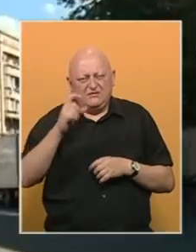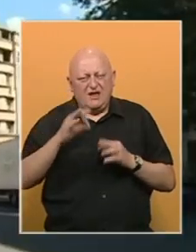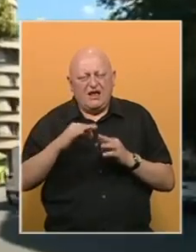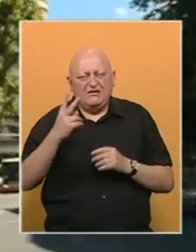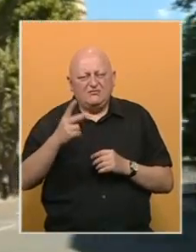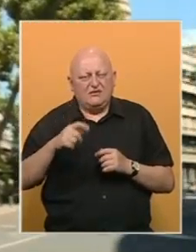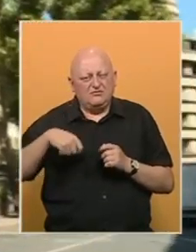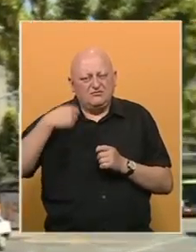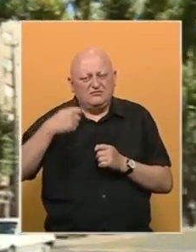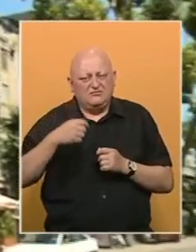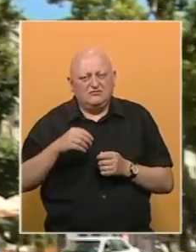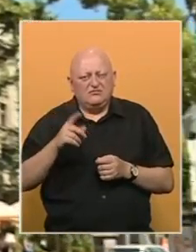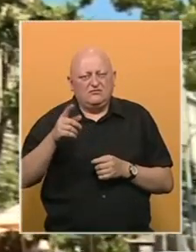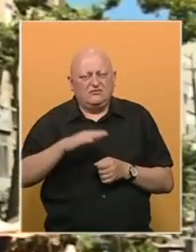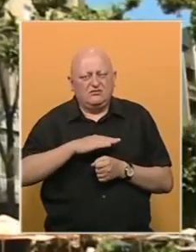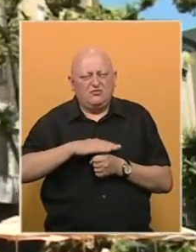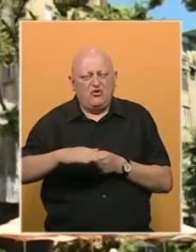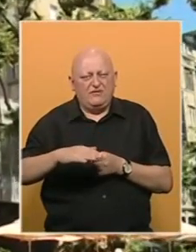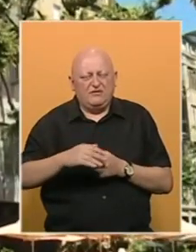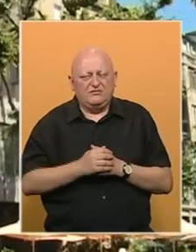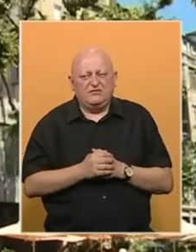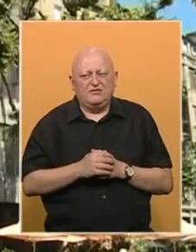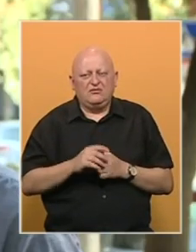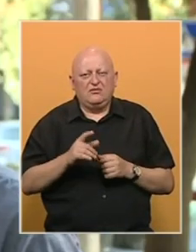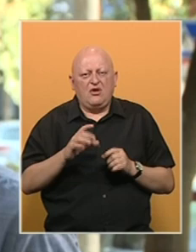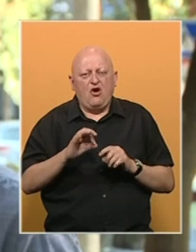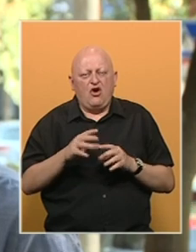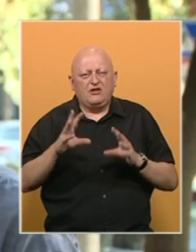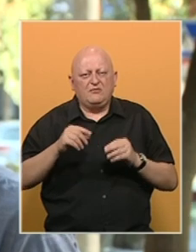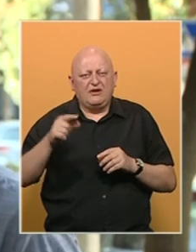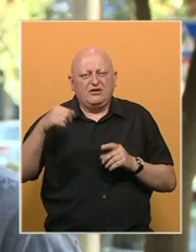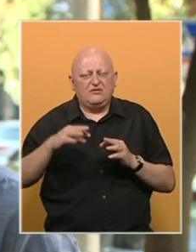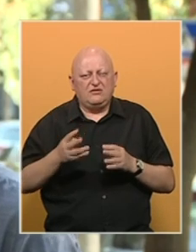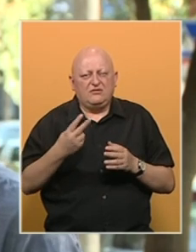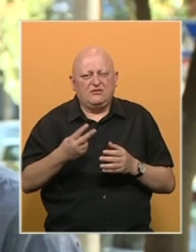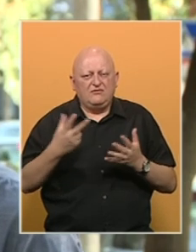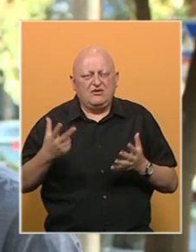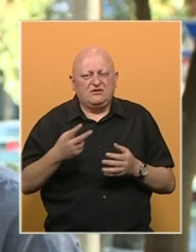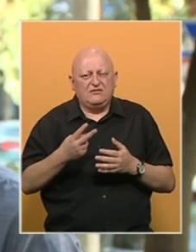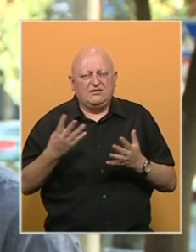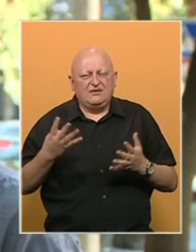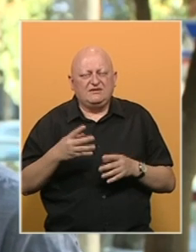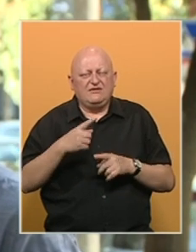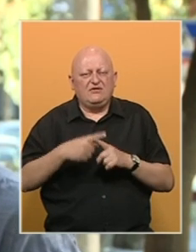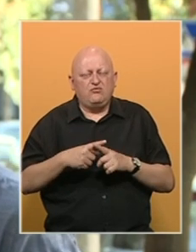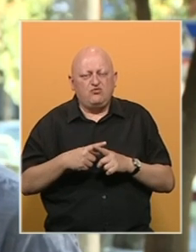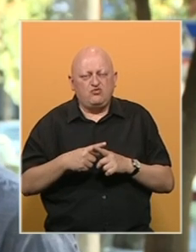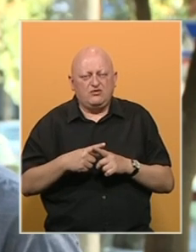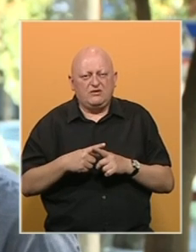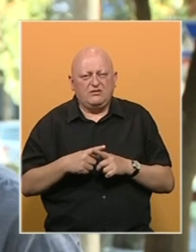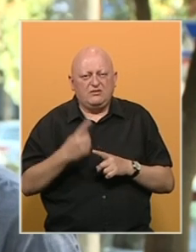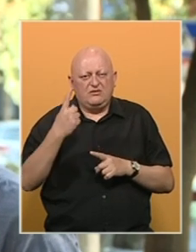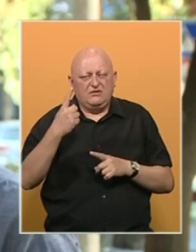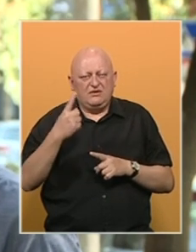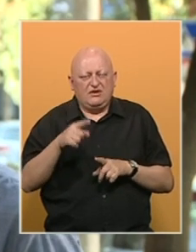Vučića u medijima s nacionalnim pokrivanjem. Od marta do juna to je bilo recimo 28-29 puta u